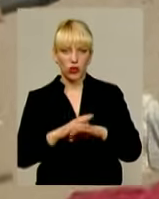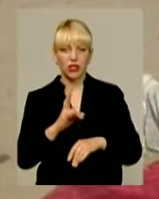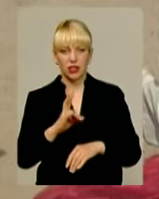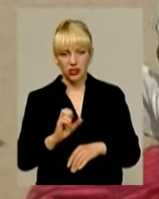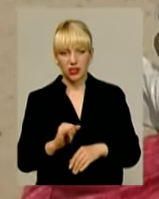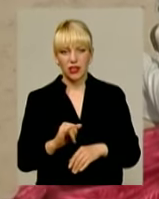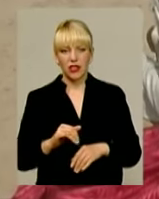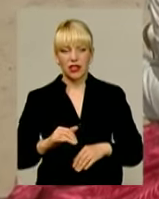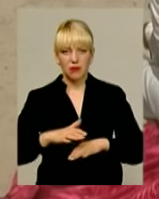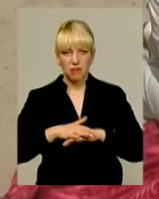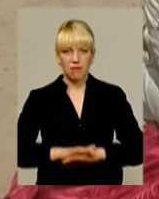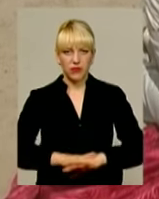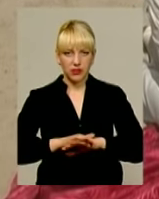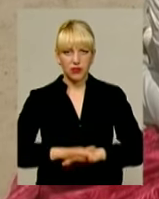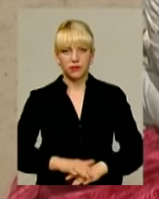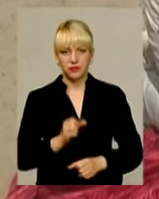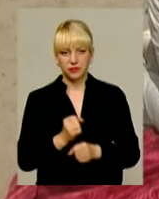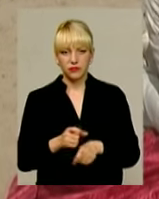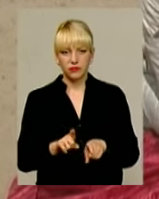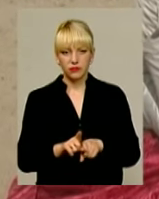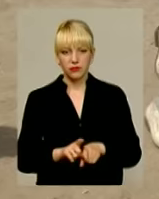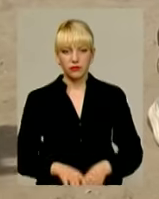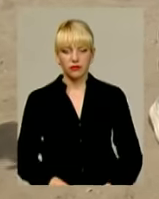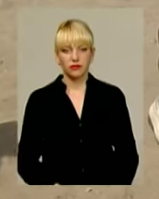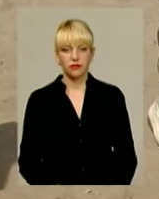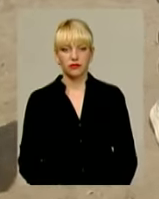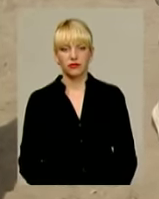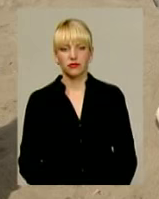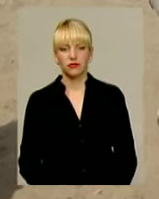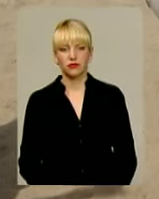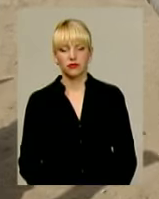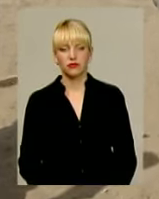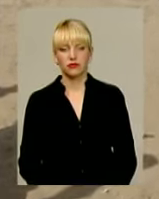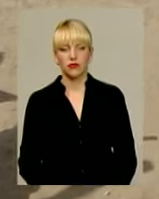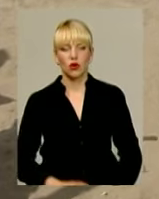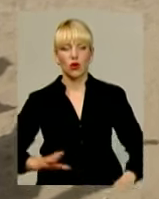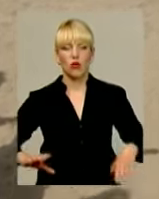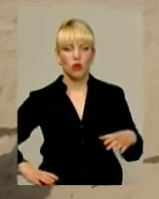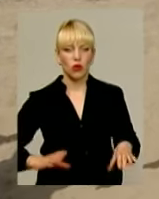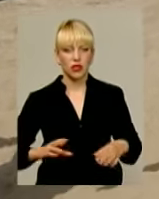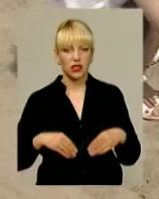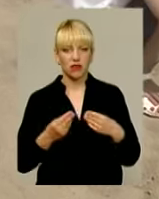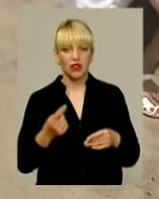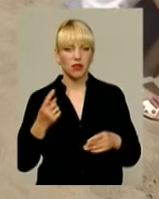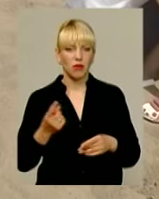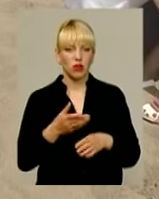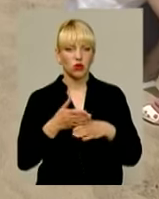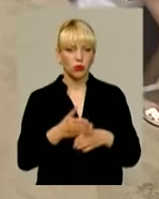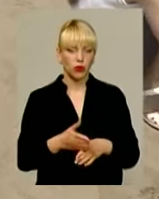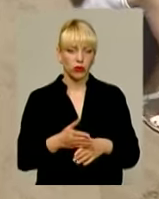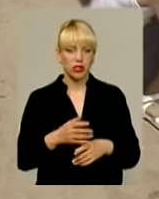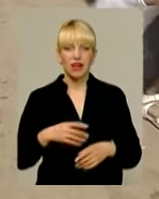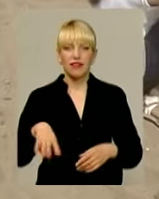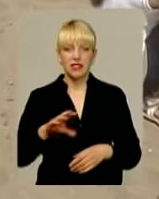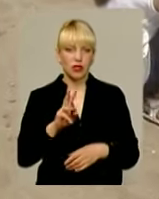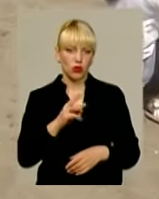масою тіла нажимаємо такі от поштовки робимо. Потренуватися, надавати першу допомогу на манекені змогли